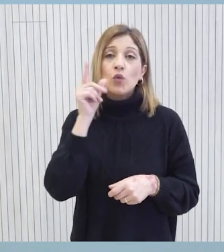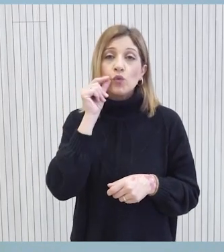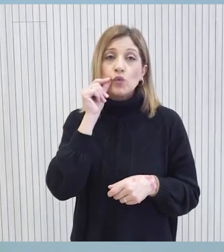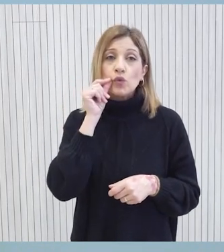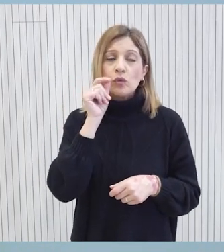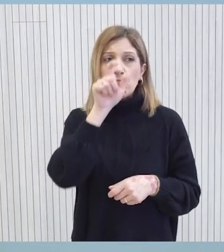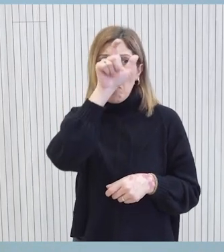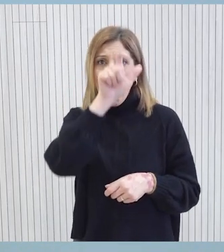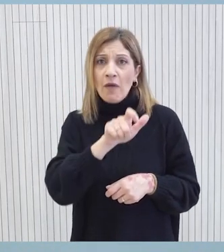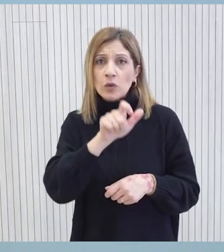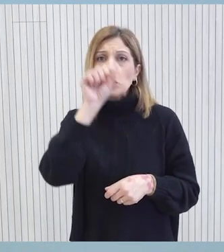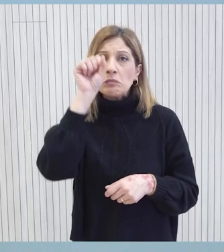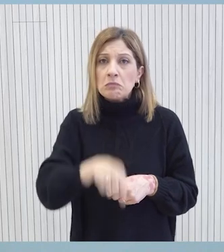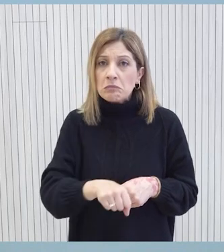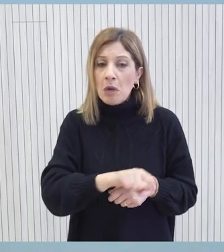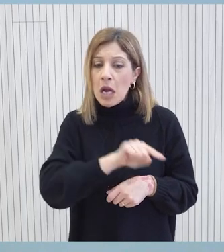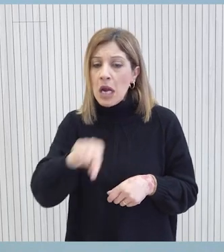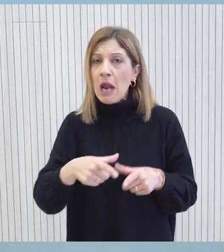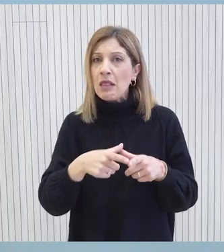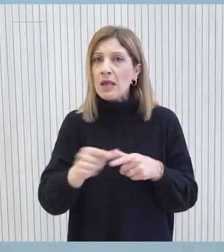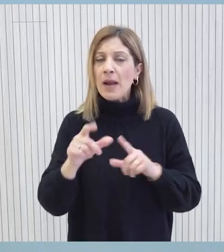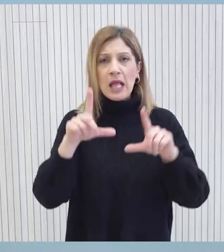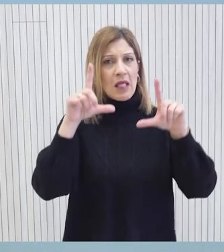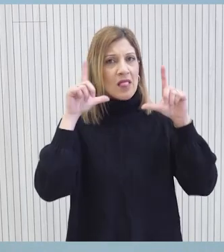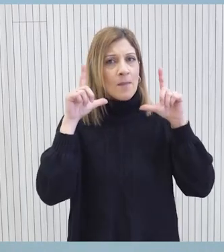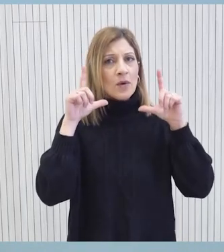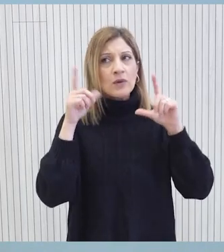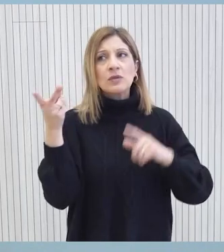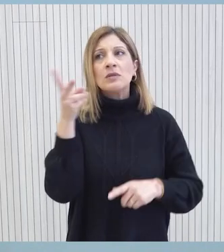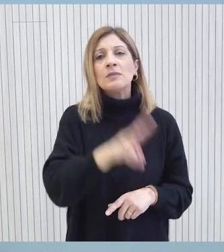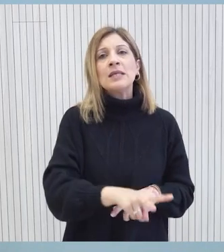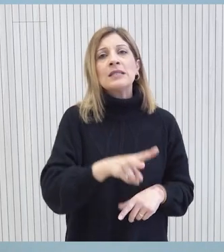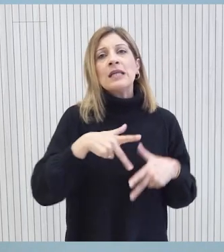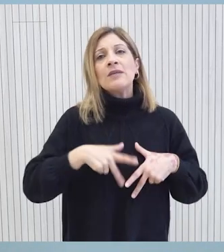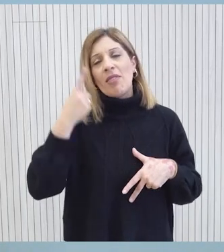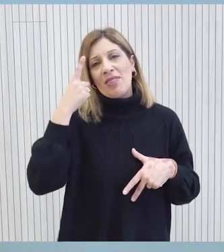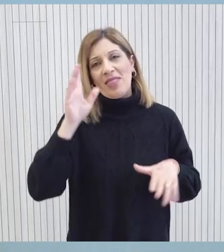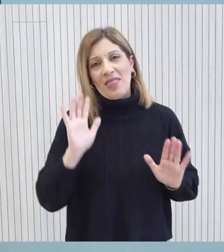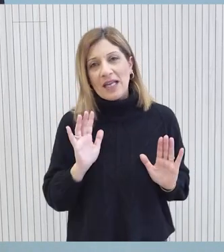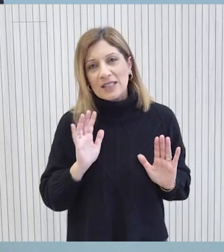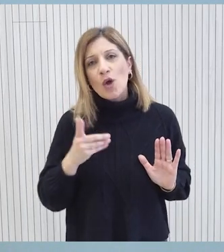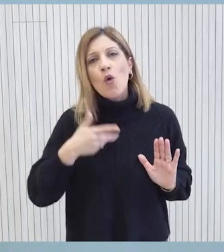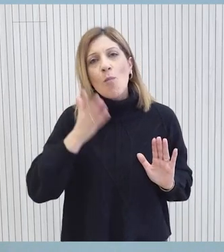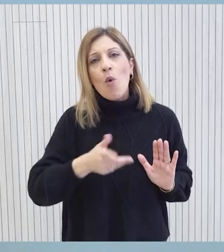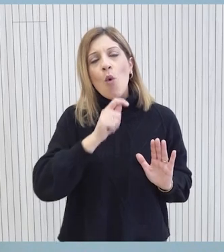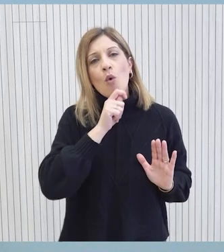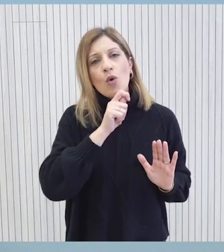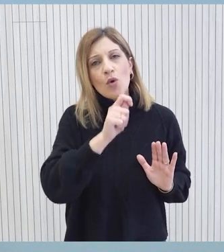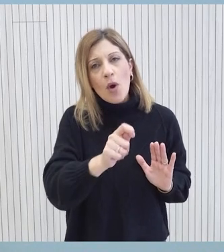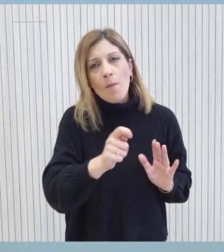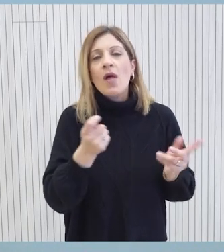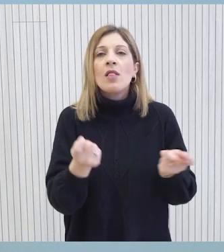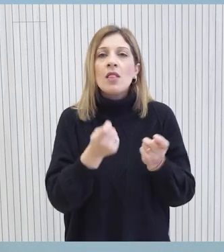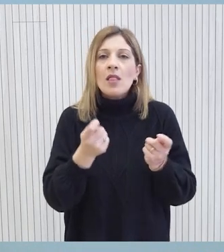συνένεσε στο να εκδοθεί στην Κύπρα και την Ιταλία. Αυτό δεν είναι κάτι που μπορώ να γνωρίζω. Αυτό που γνωρίζω και αυτό που μπορώ να σας μεταφέρουν είναι ότι θα